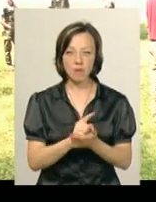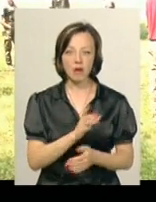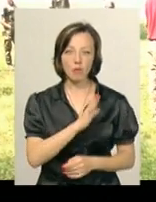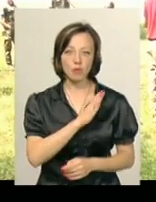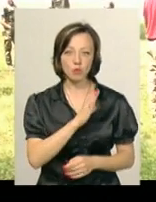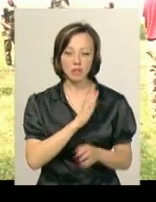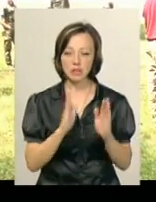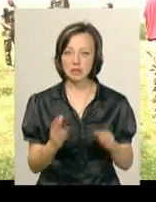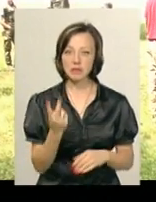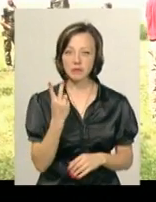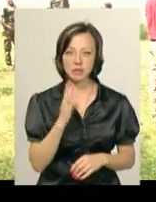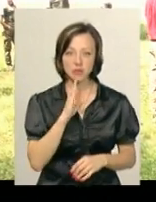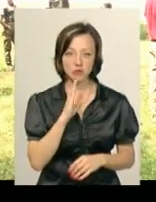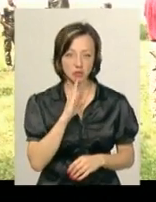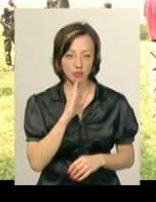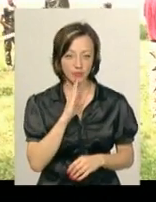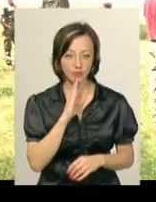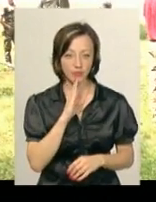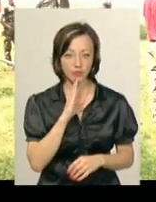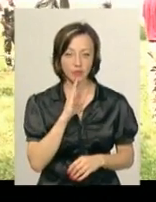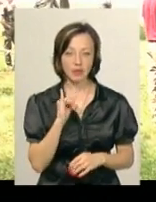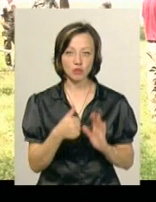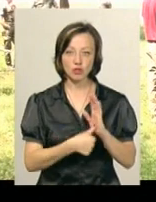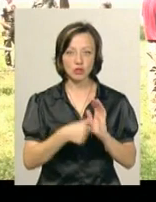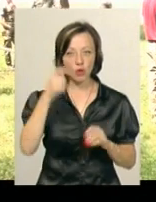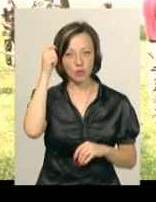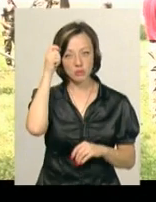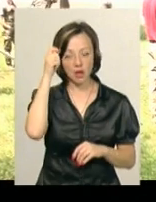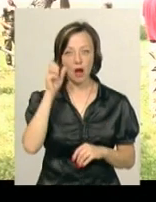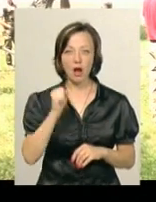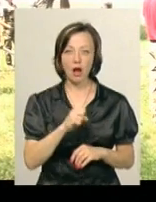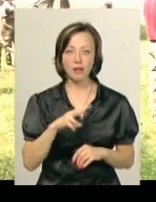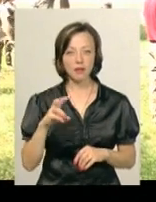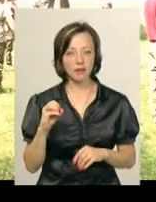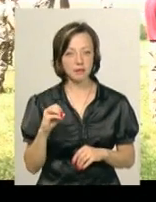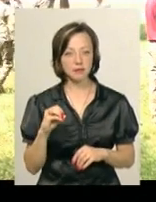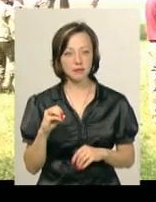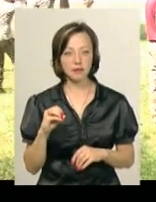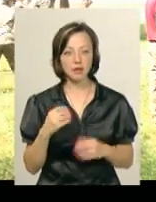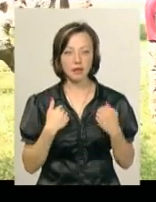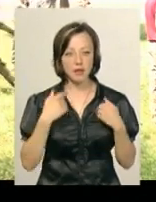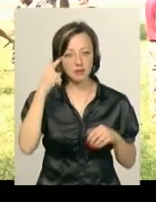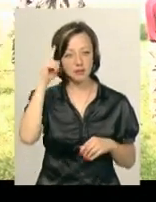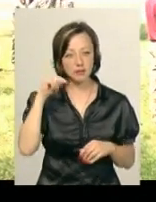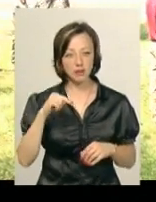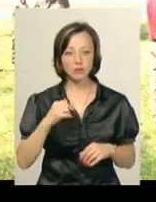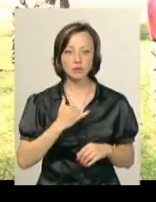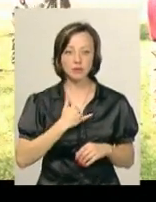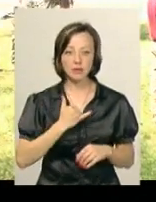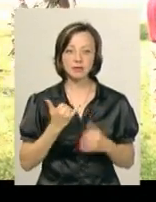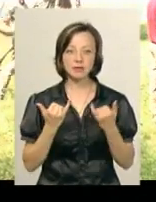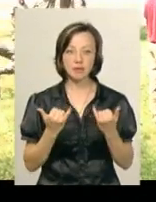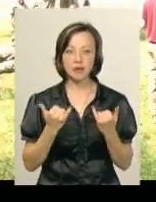тільки дві дівчинки і шість хлопчиків. Але я знаю, що в нас тепер